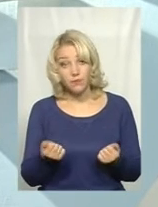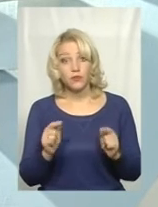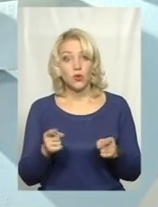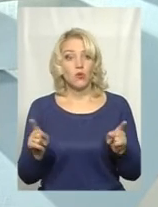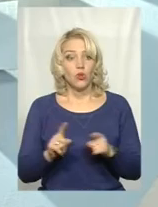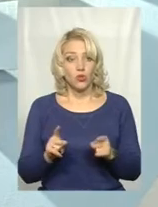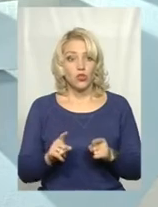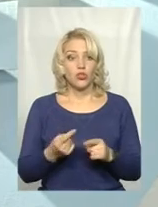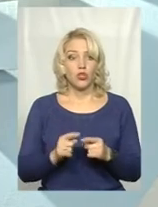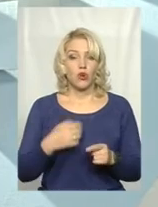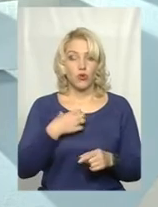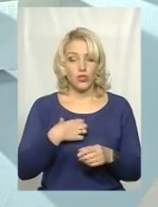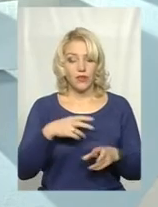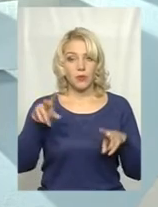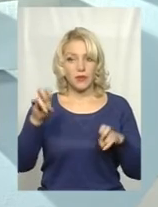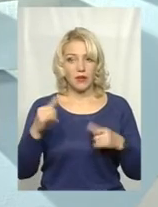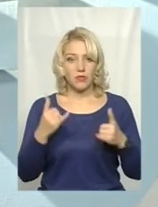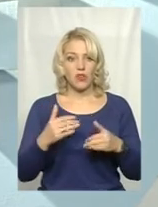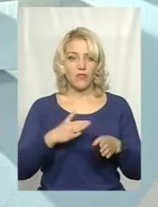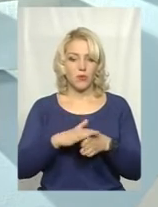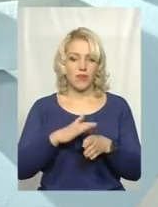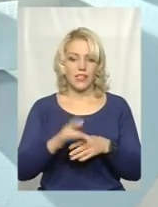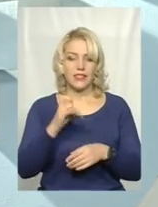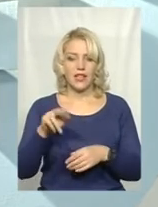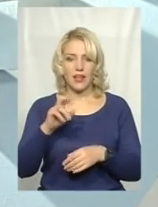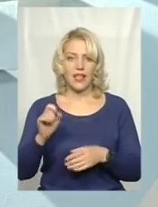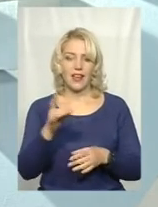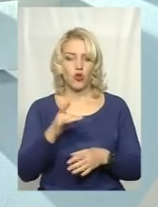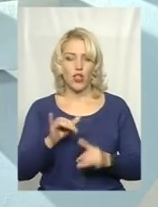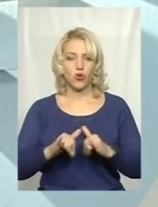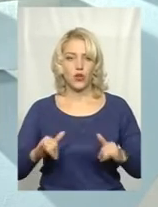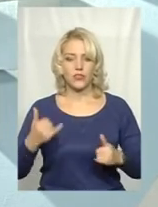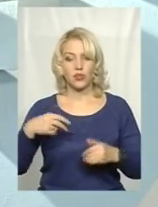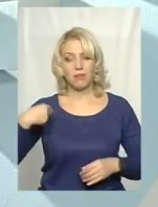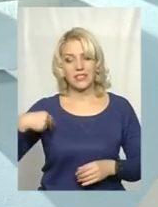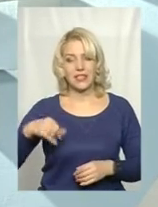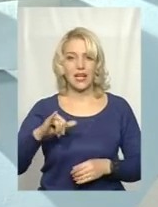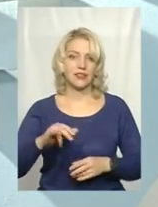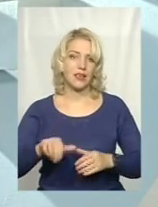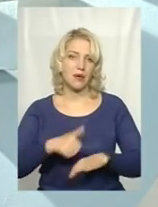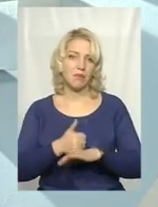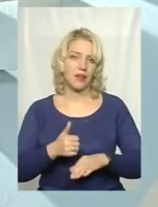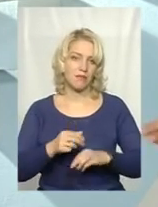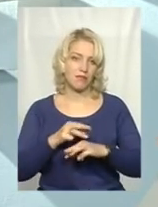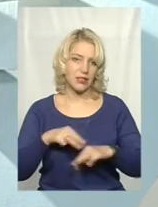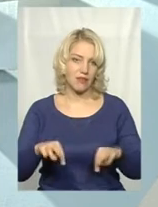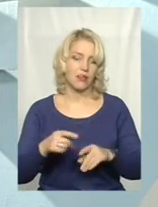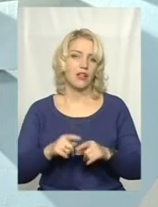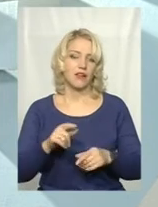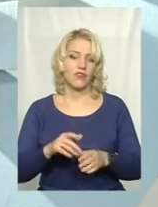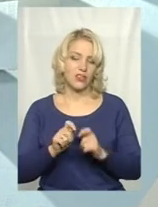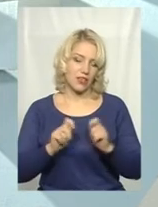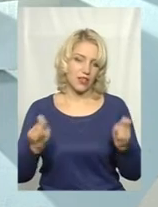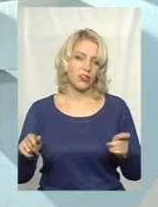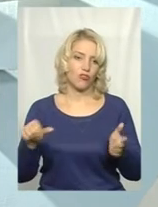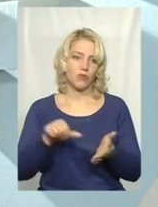ключовими темами сьогодні відбувається Рада регіонального розвитку, і сьогодні президент і прем'єр відкрито в присутності всієї